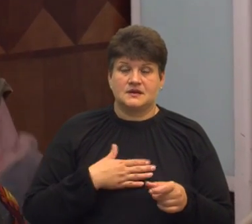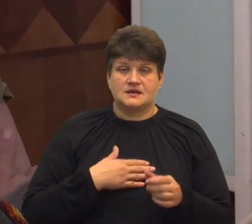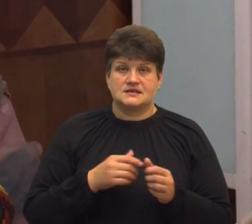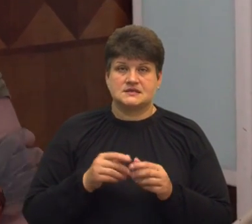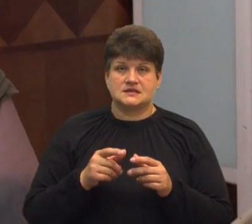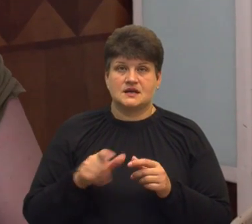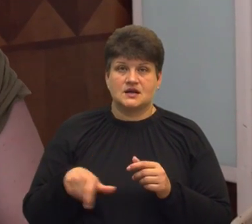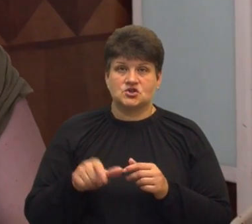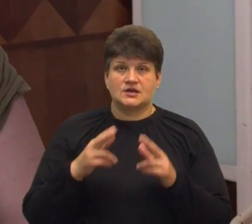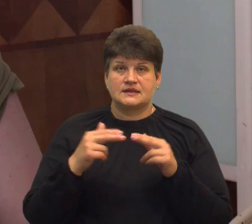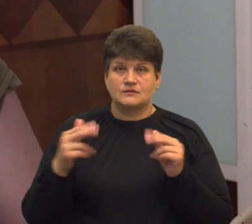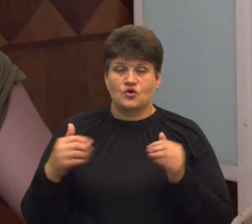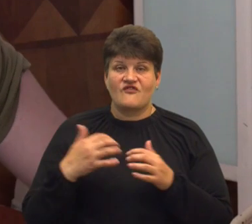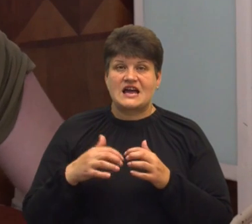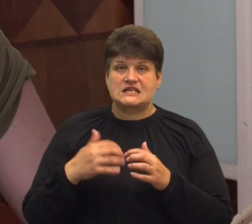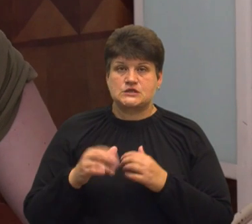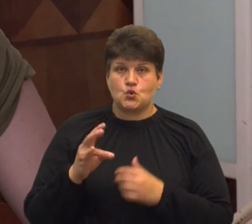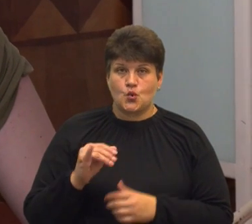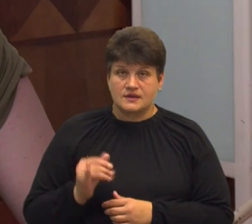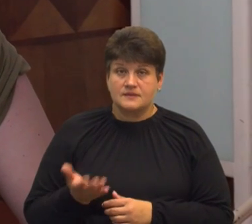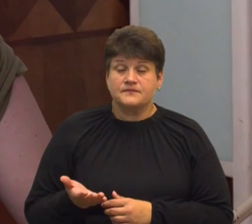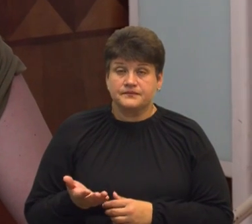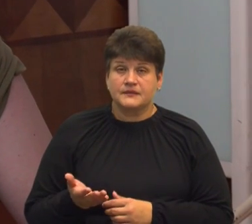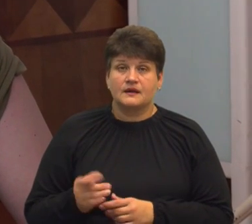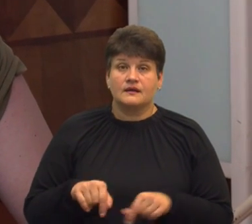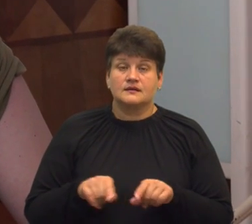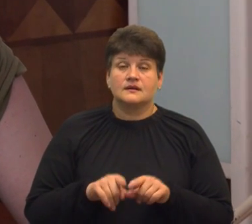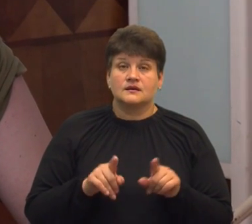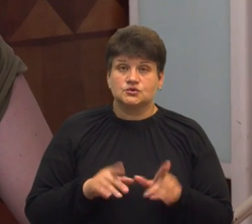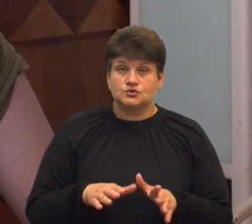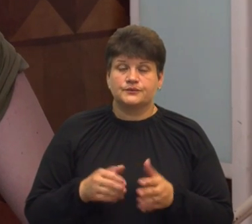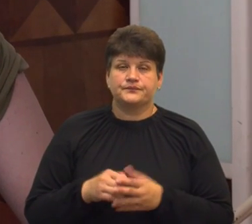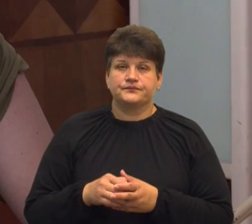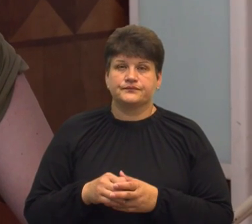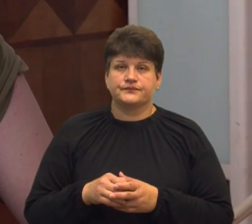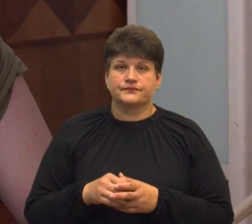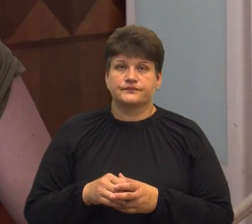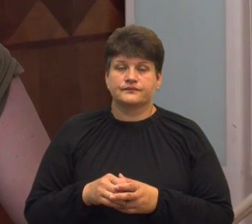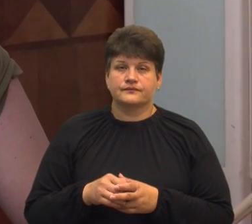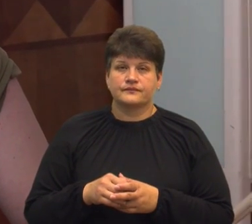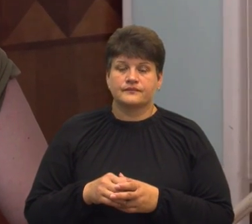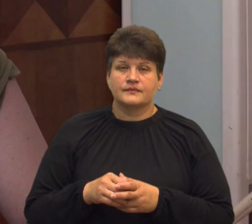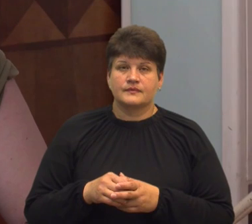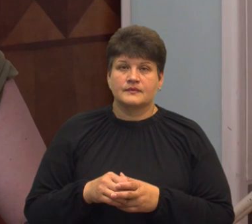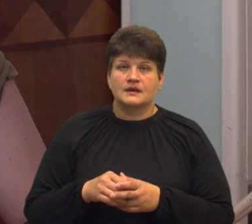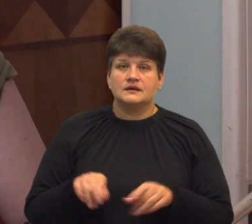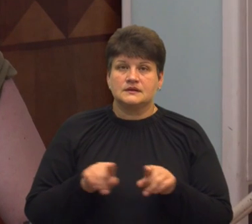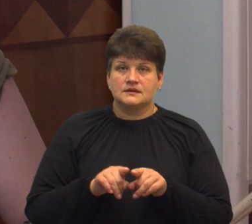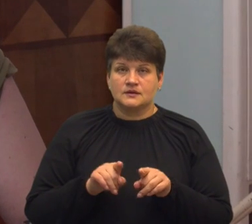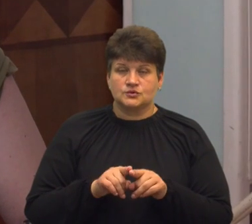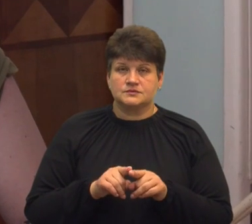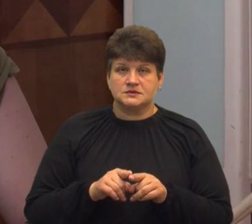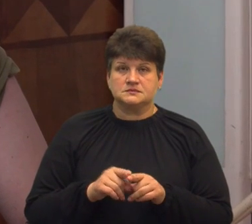в Херсоні. Так що, і, до речі, в арміці також пригодилась мій.